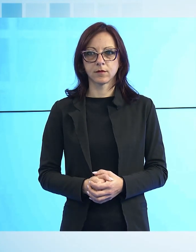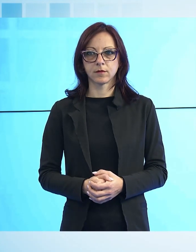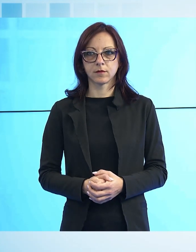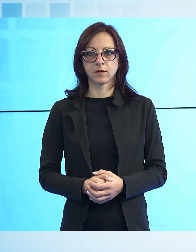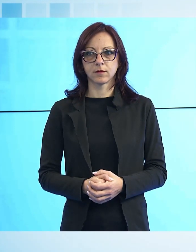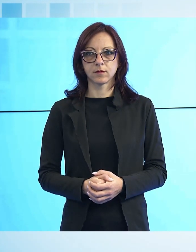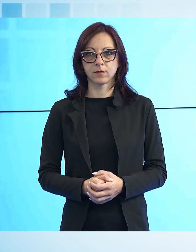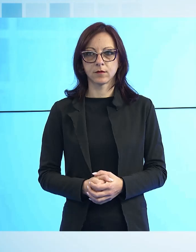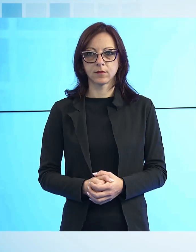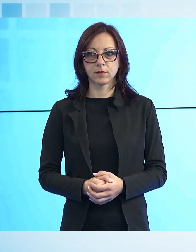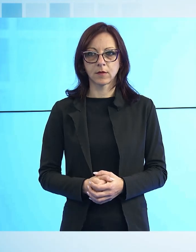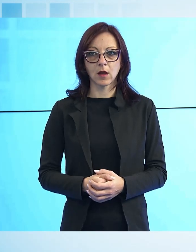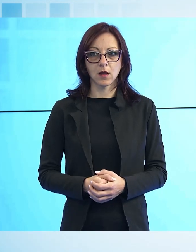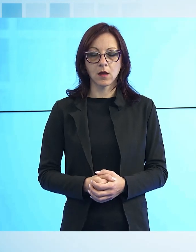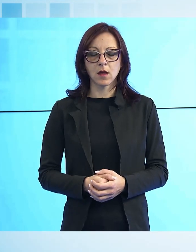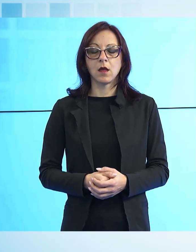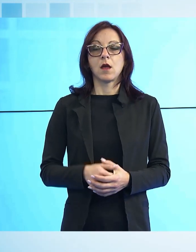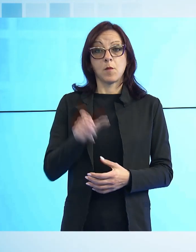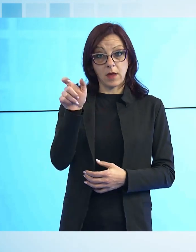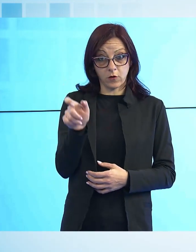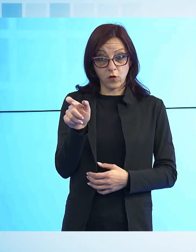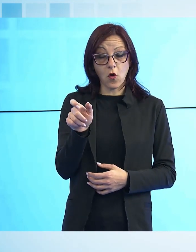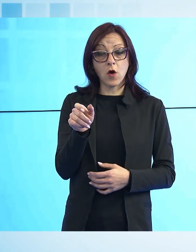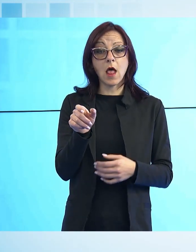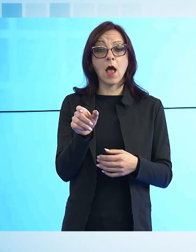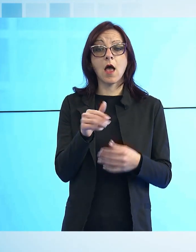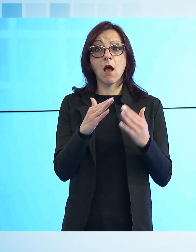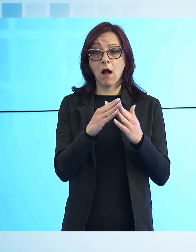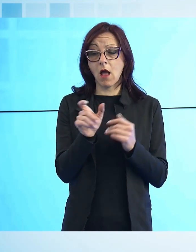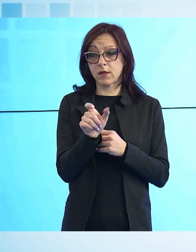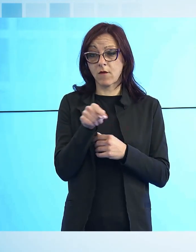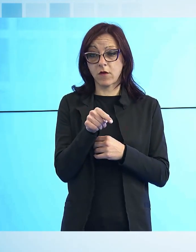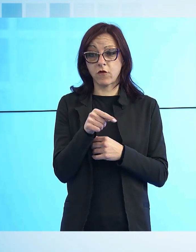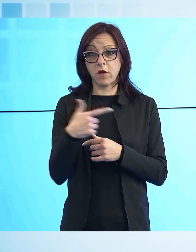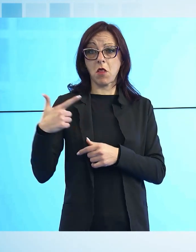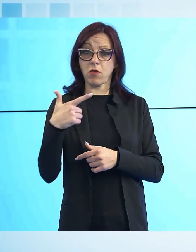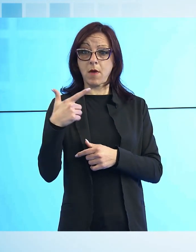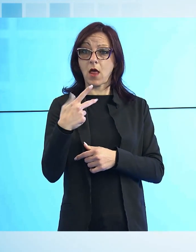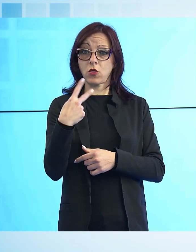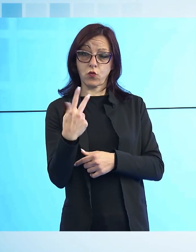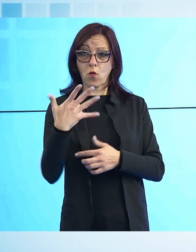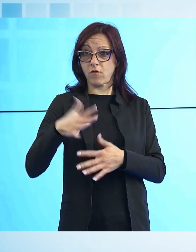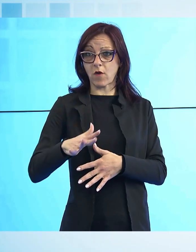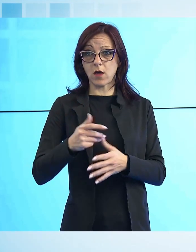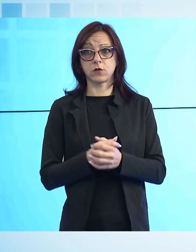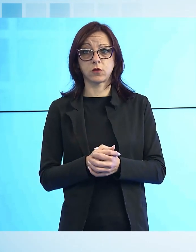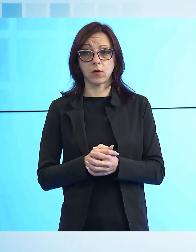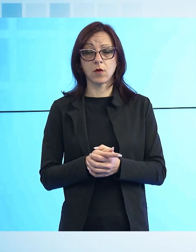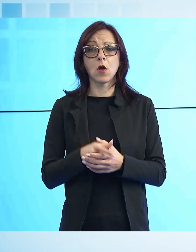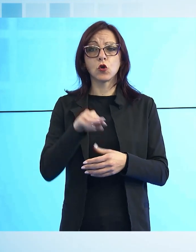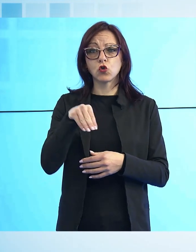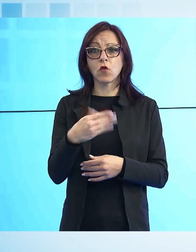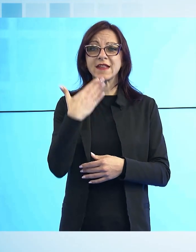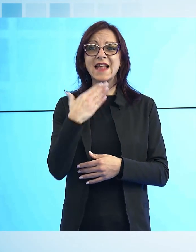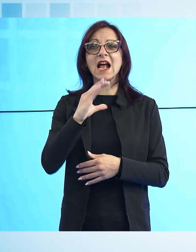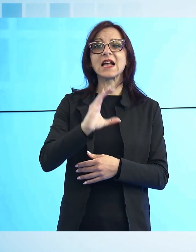Spara due colpi di pistola contro un vicino di casa, al culmine di una lite scoppiata per futili motivi, un pensionato di San Cassiano di